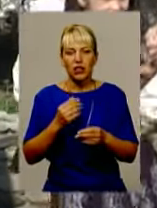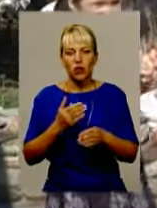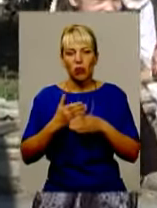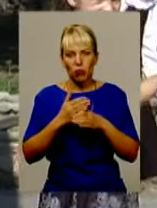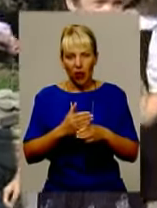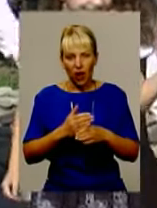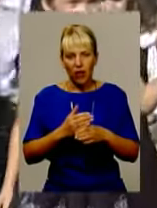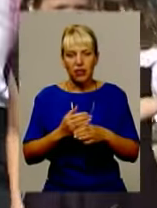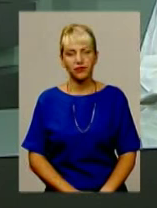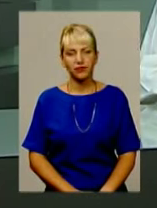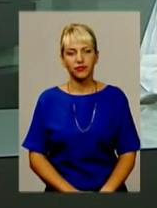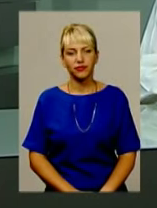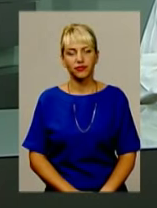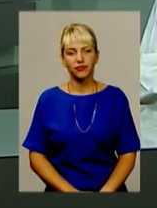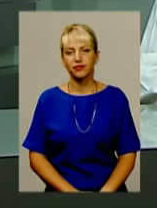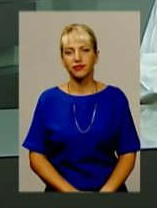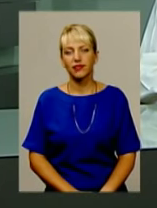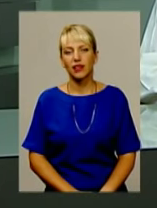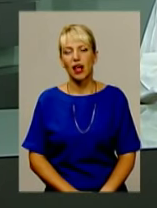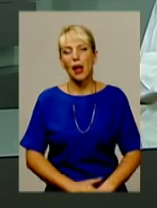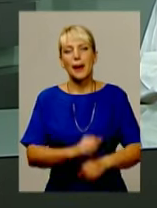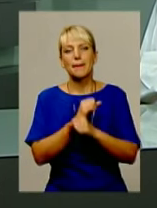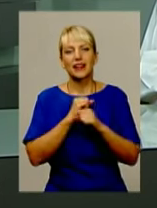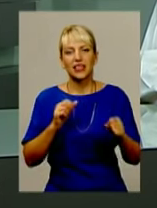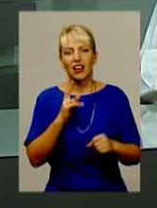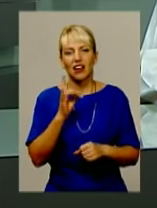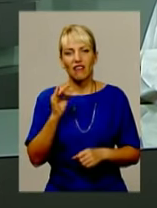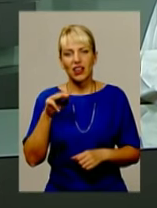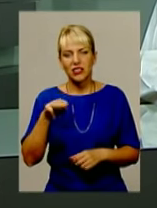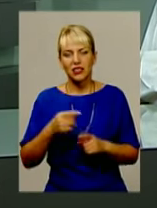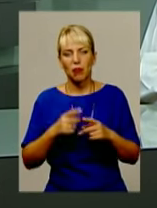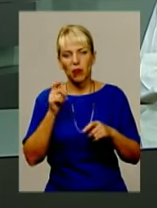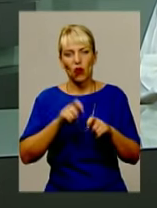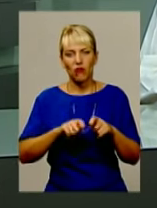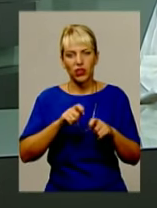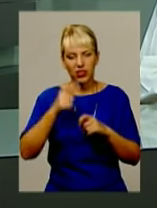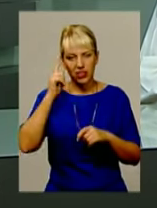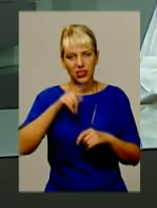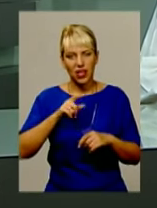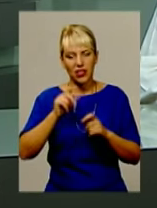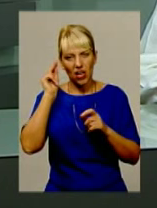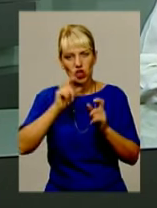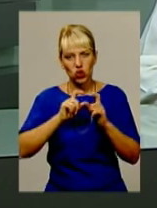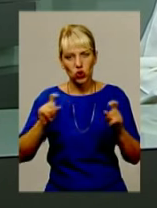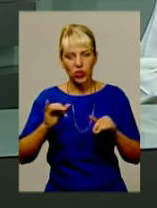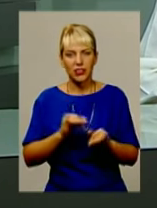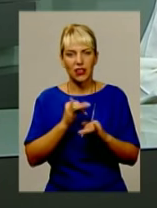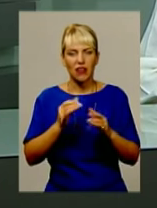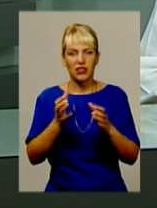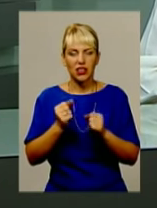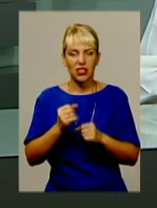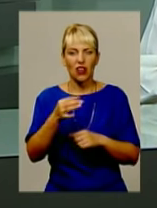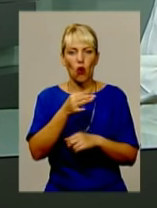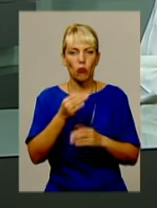християнських цінностей. Патріотичний квест перевірити знання школярів з історії взялися в обласному художньому